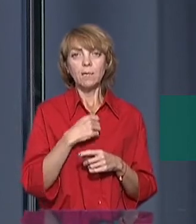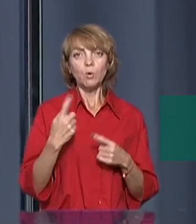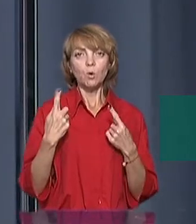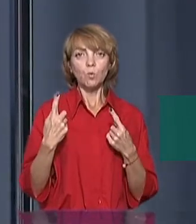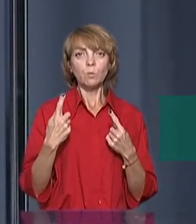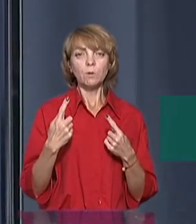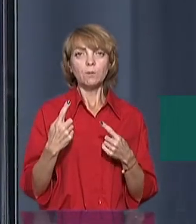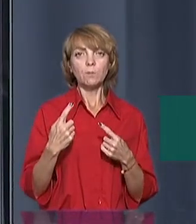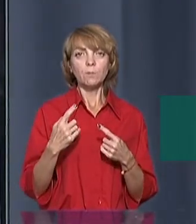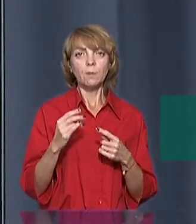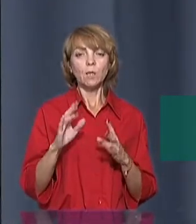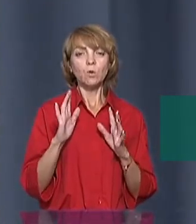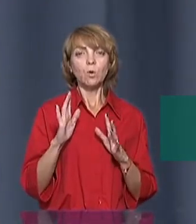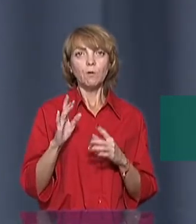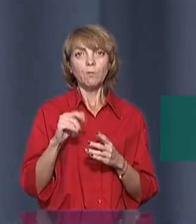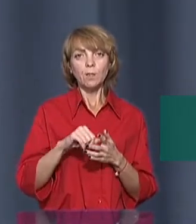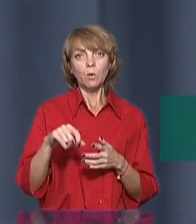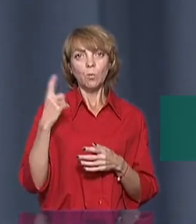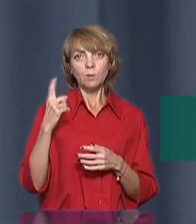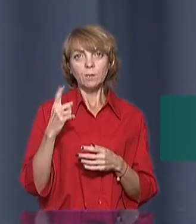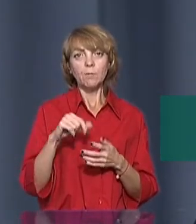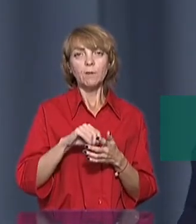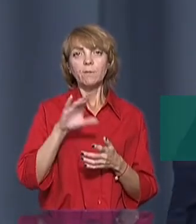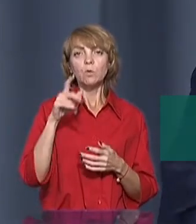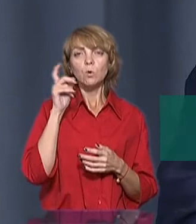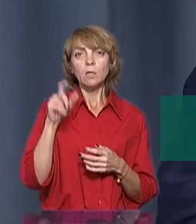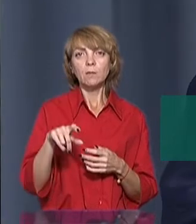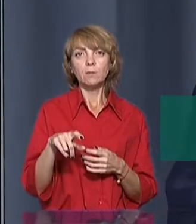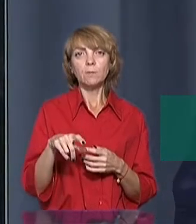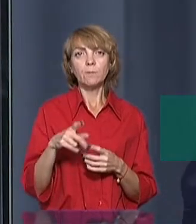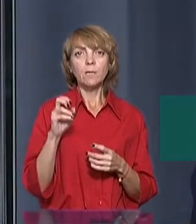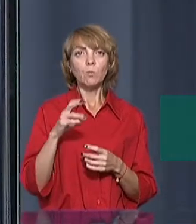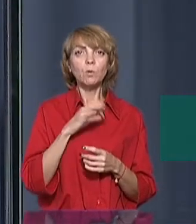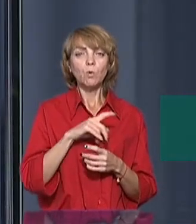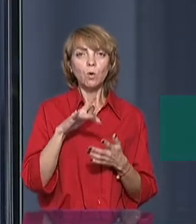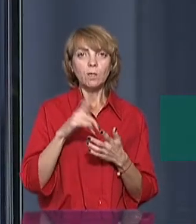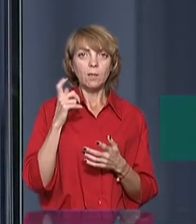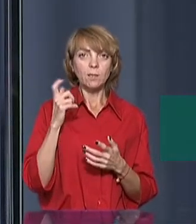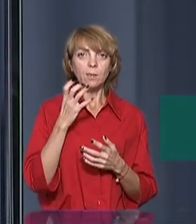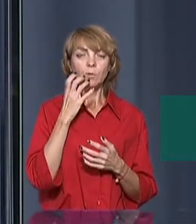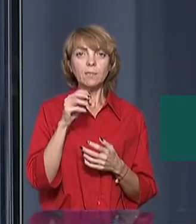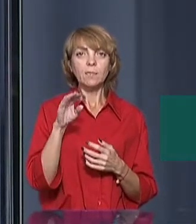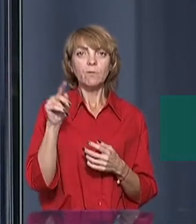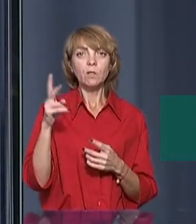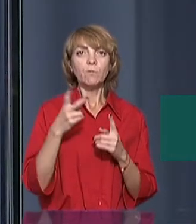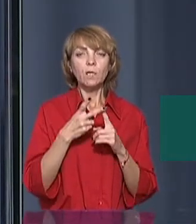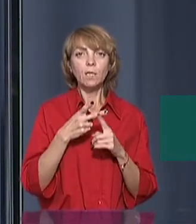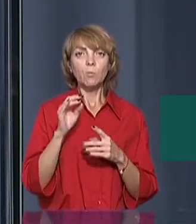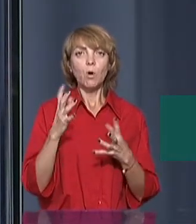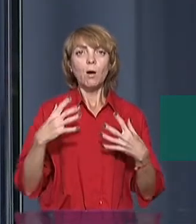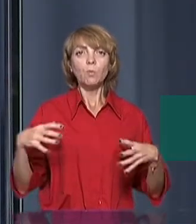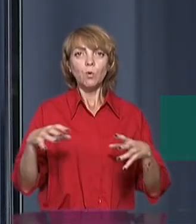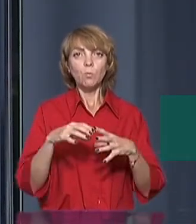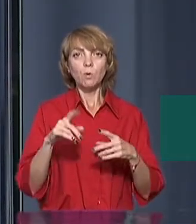найкрупний, не тільки в преділах області, а преділах всієї України, так, потребитель місті Харків. Теплова сія, вони вторі по об'ємам